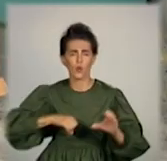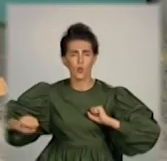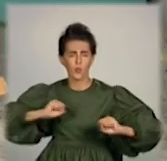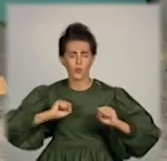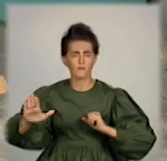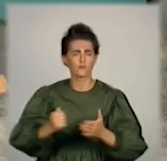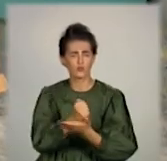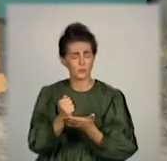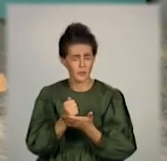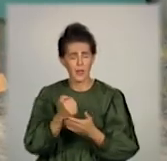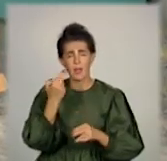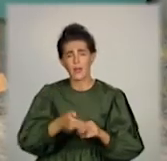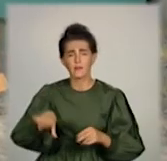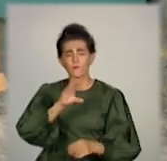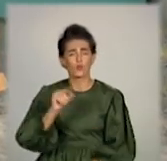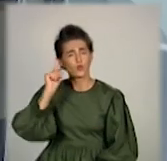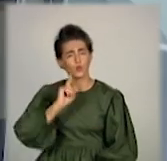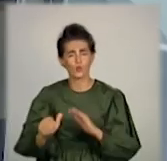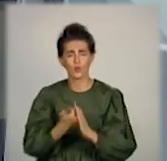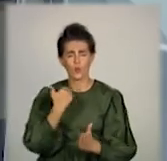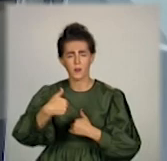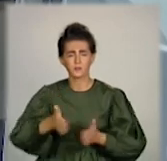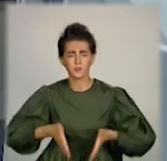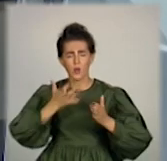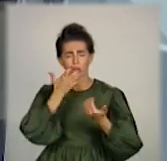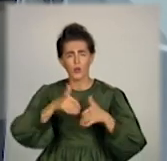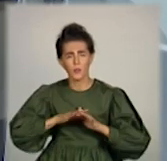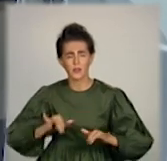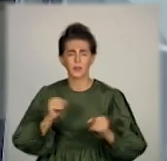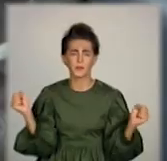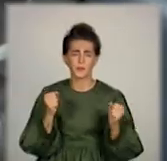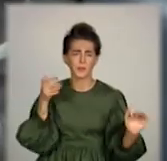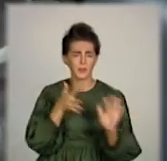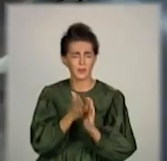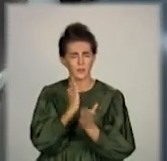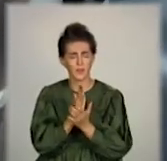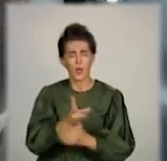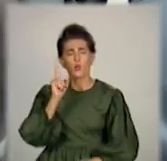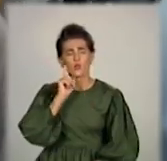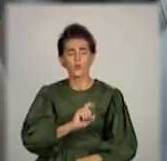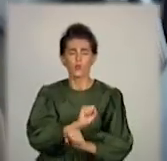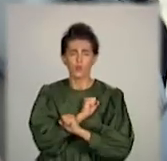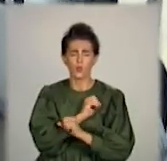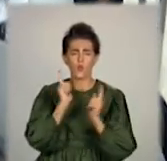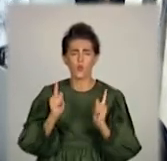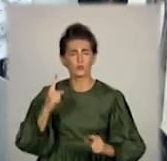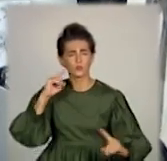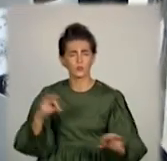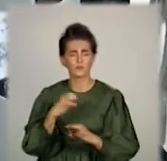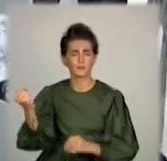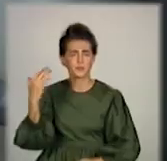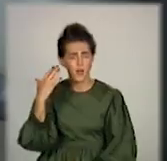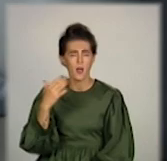Чоловік додає, для зручності у новій кабіні є обігрівач та кондиціонер, а для комфортного відпочинку – радіоприймач.